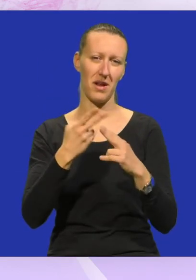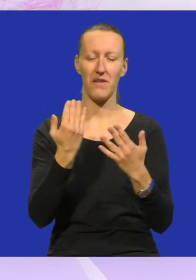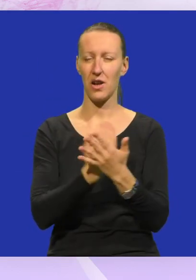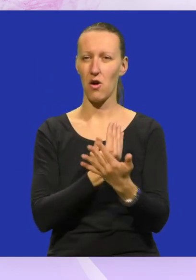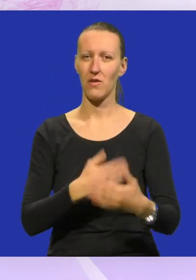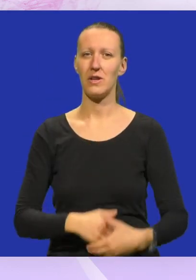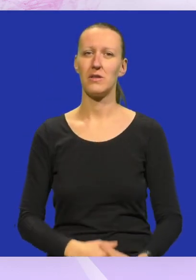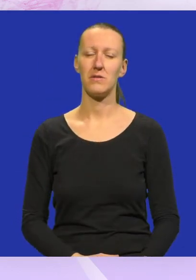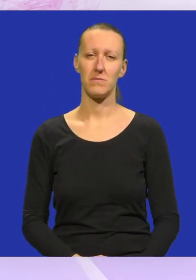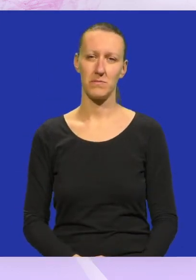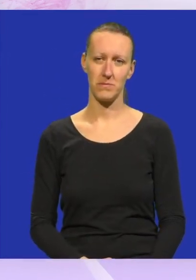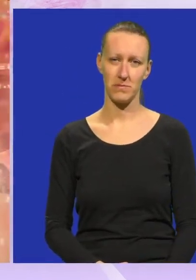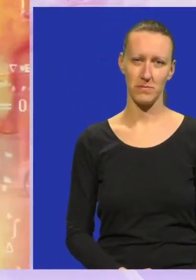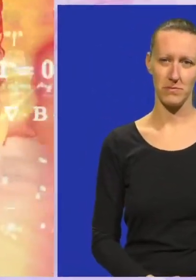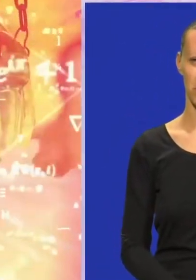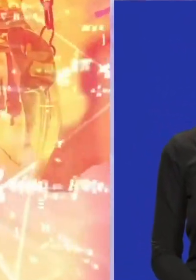TV Nova.